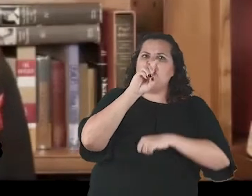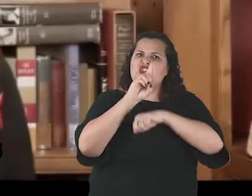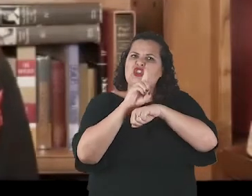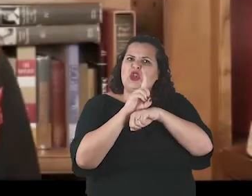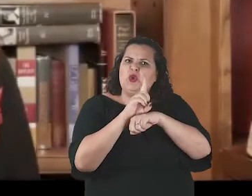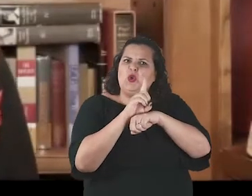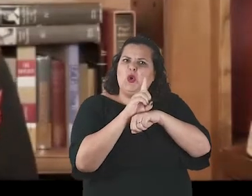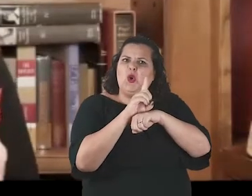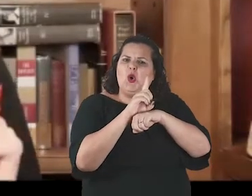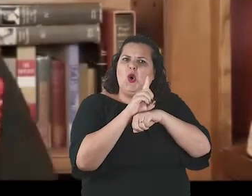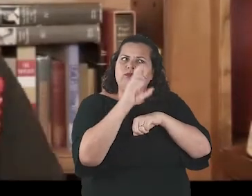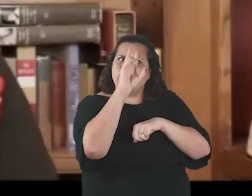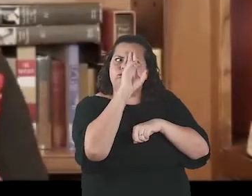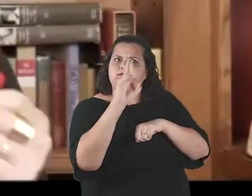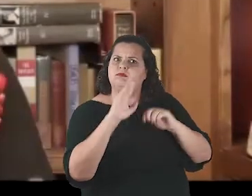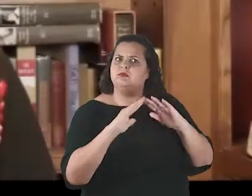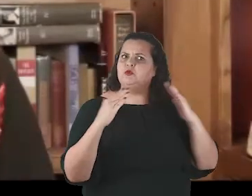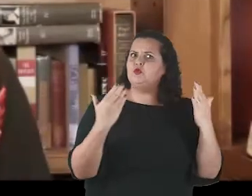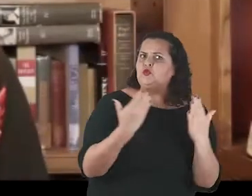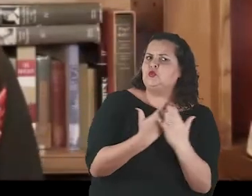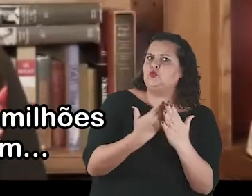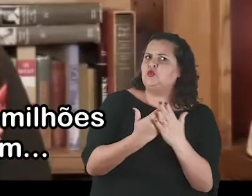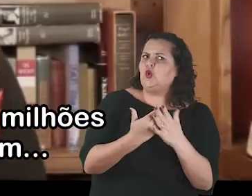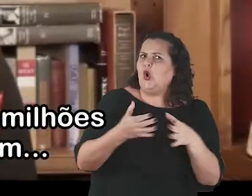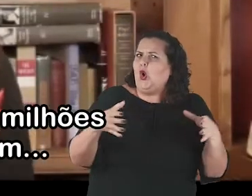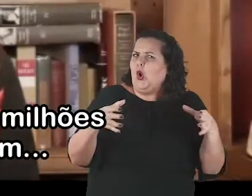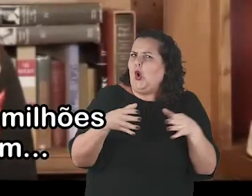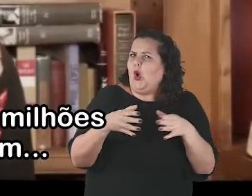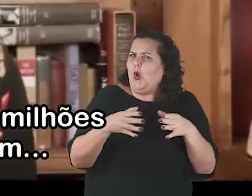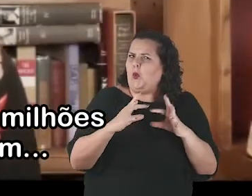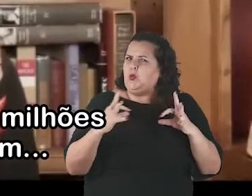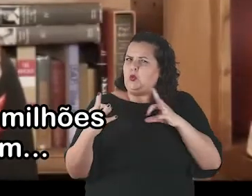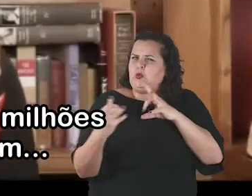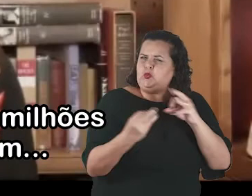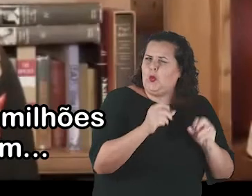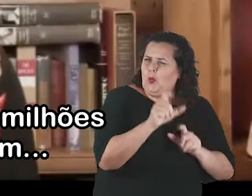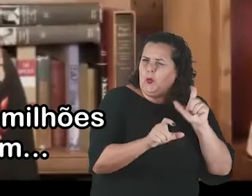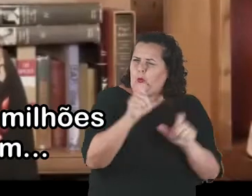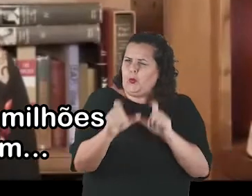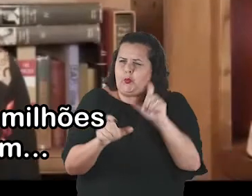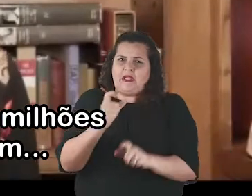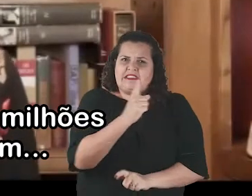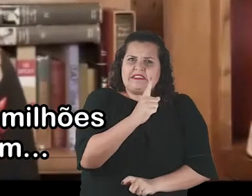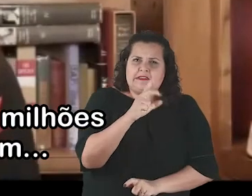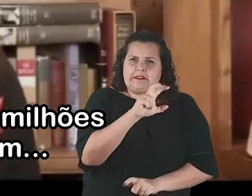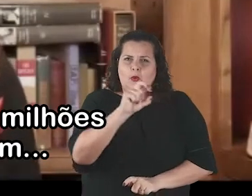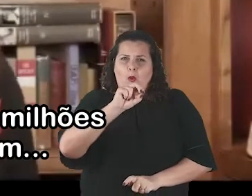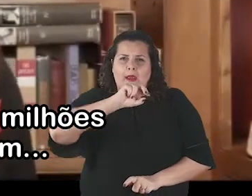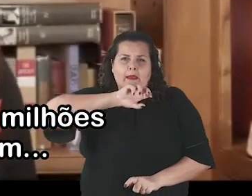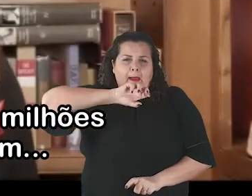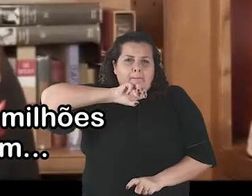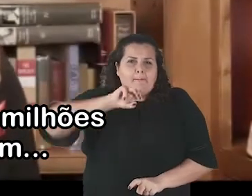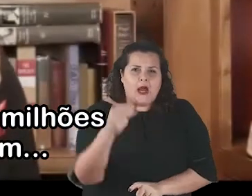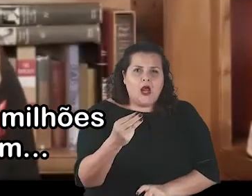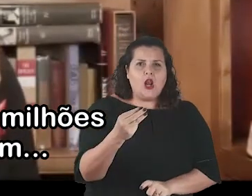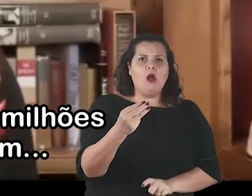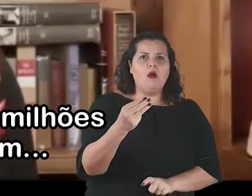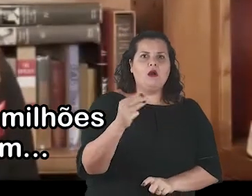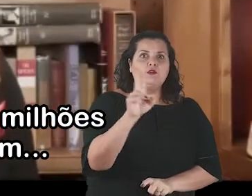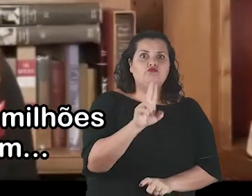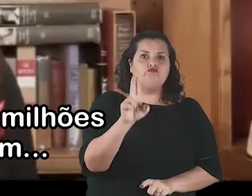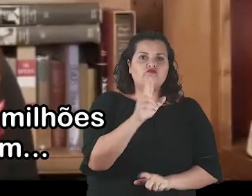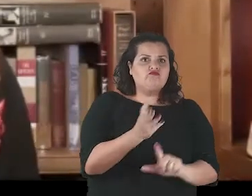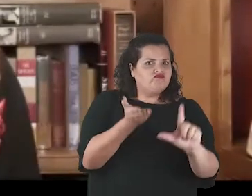who are part of this 150 million strong group of Google Classroom